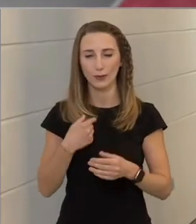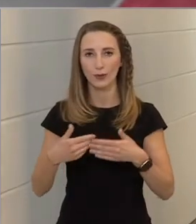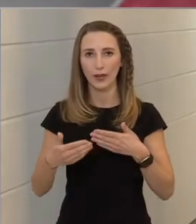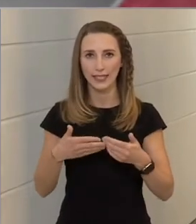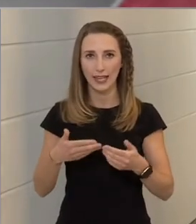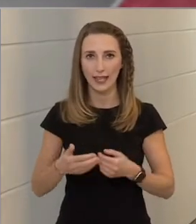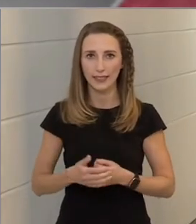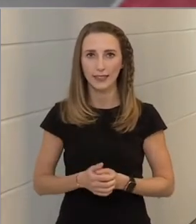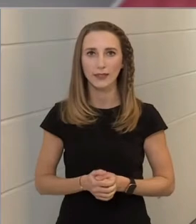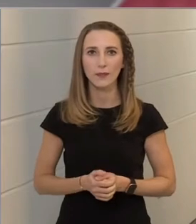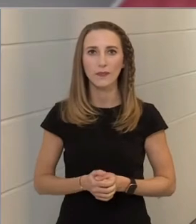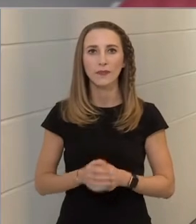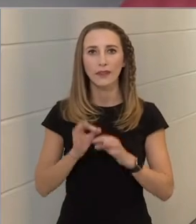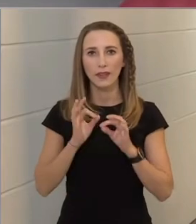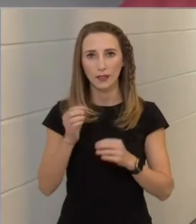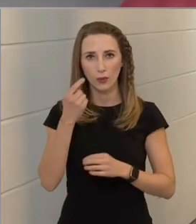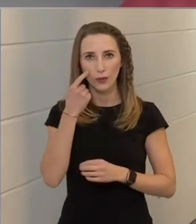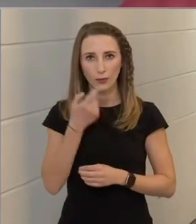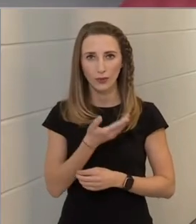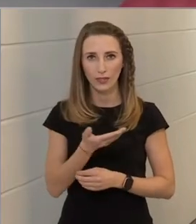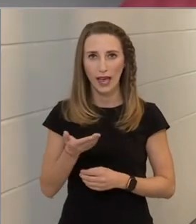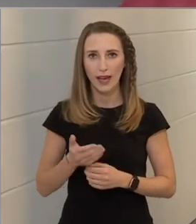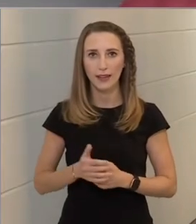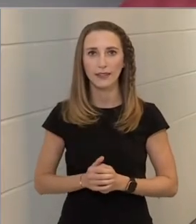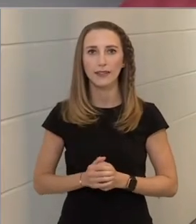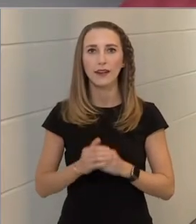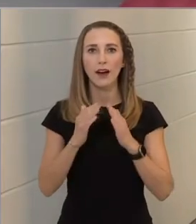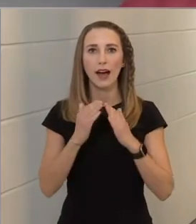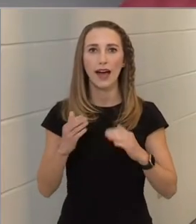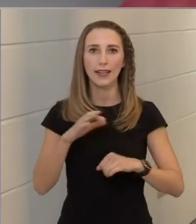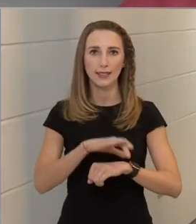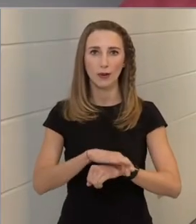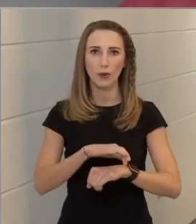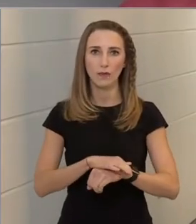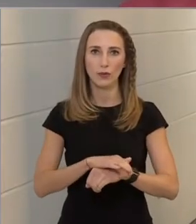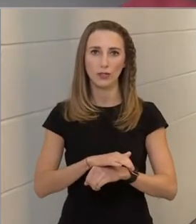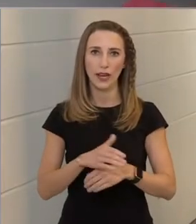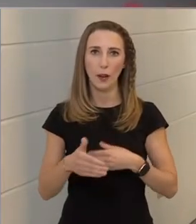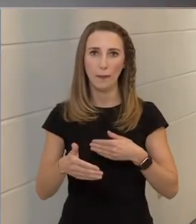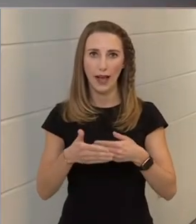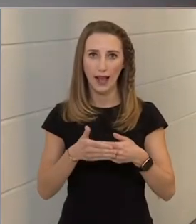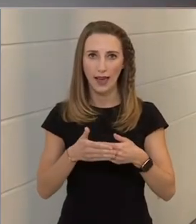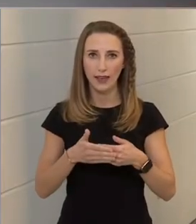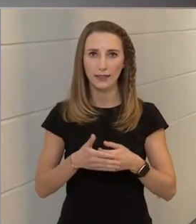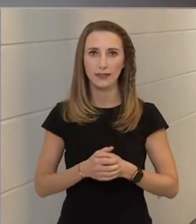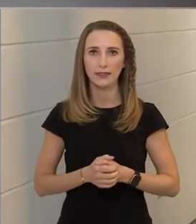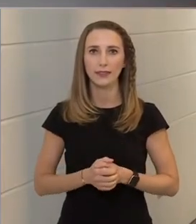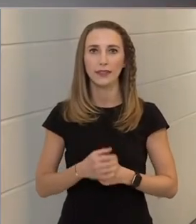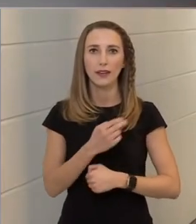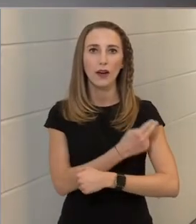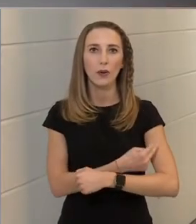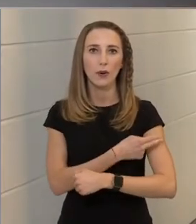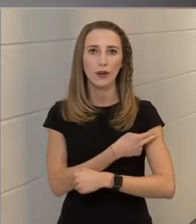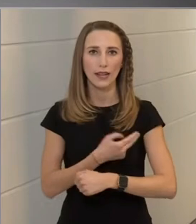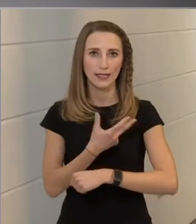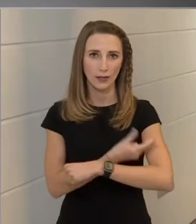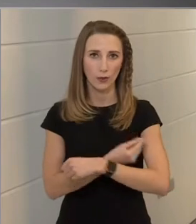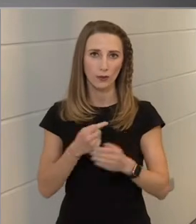kezelni, hiszen jól tudják, hogy a házi orvosaink mellett a kórházi